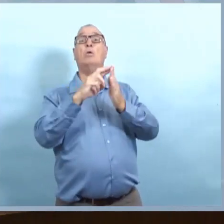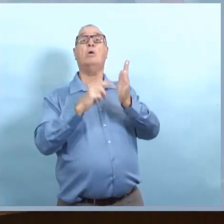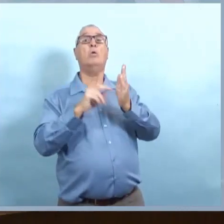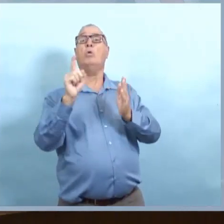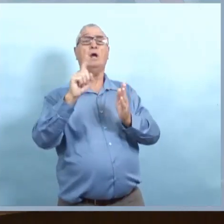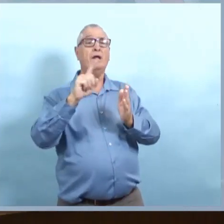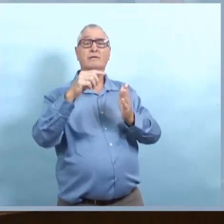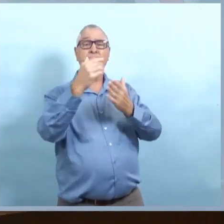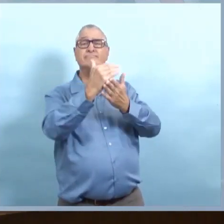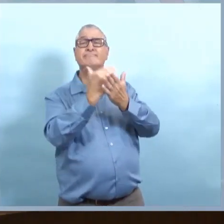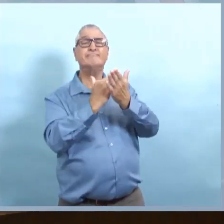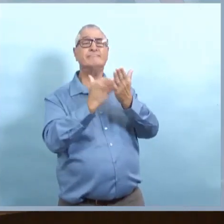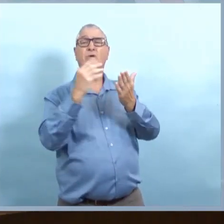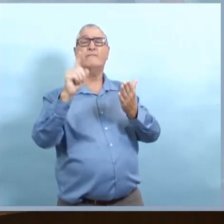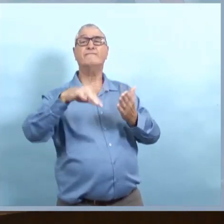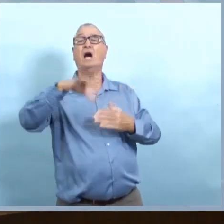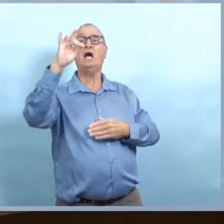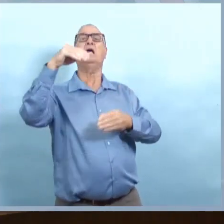réglementaire.